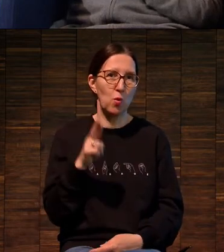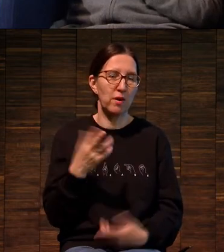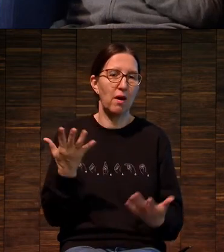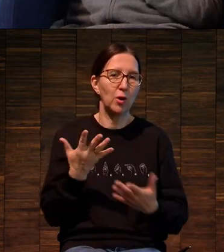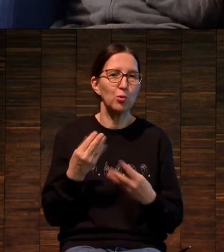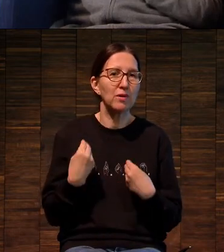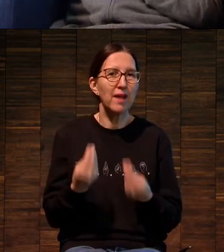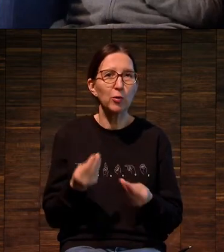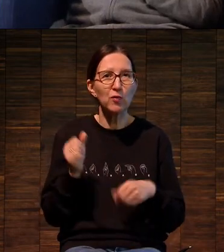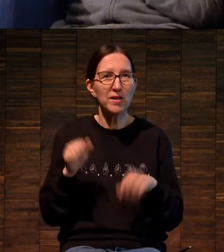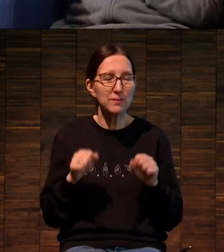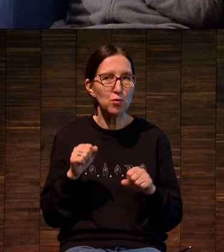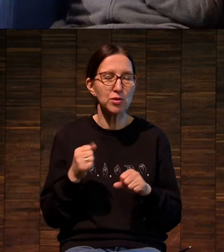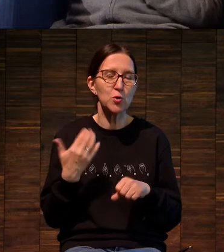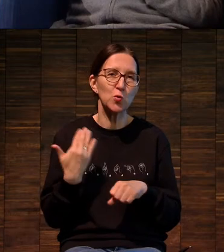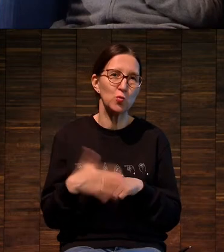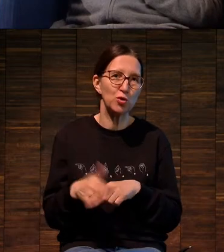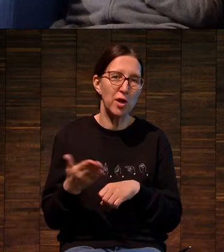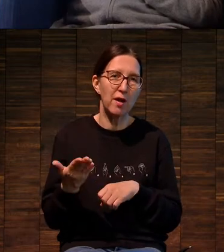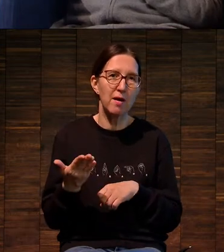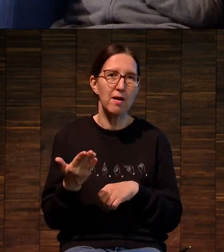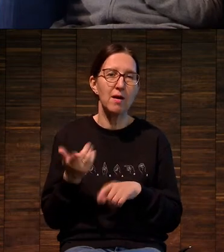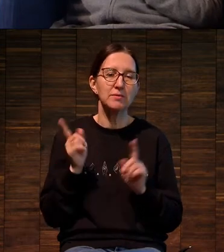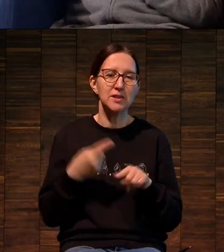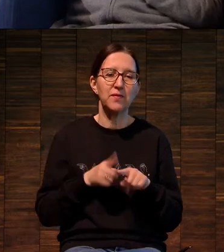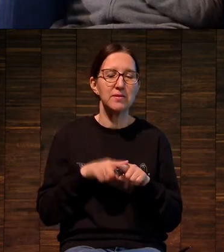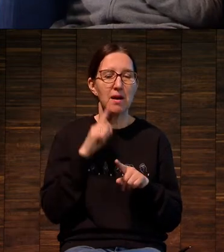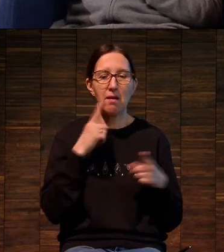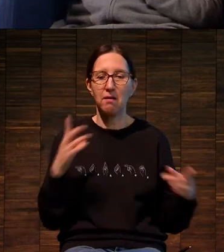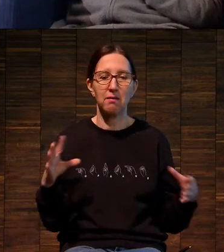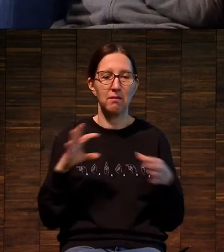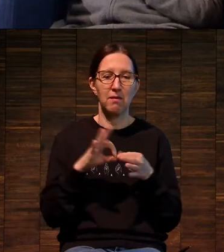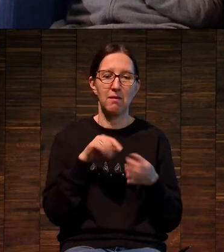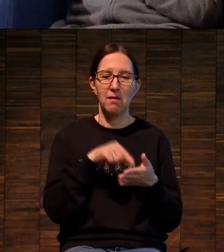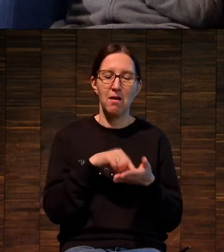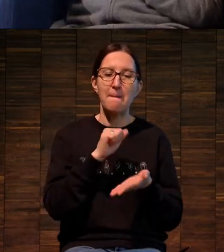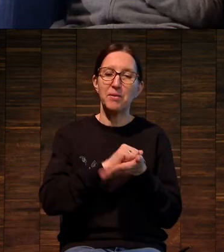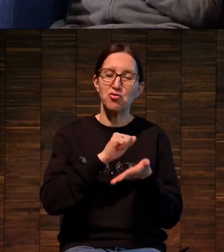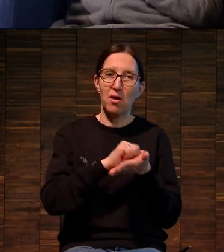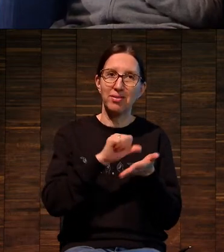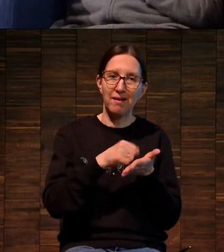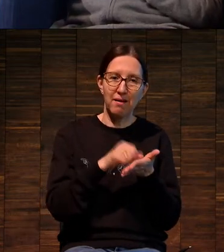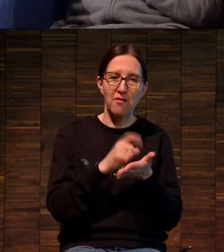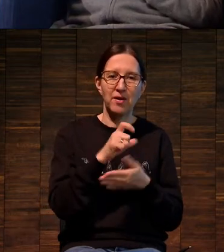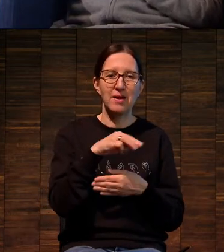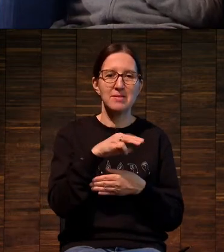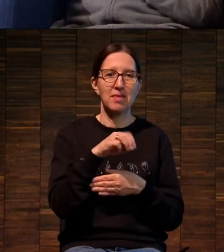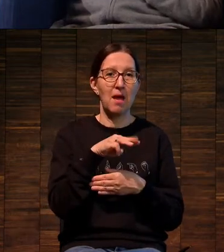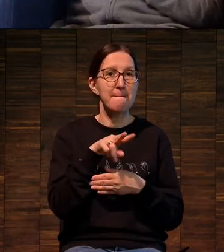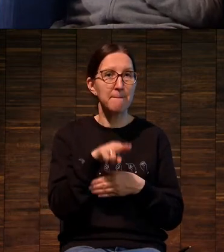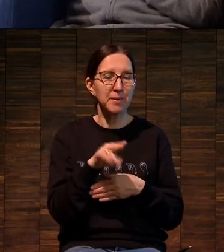позволяет примирить эстамп и печатную графику и